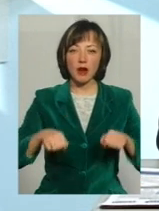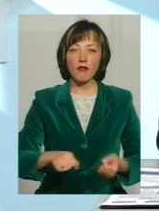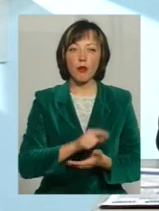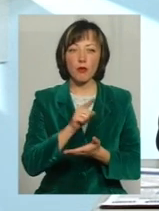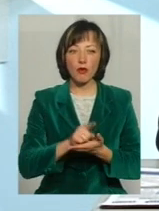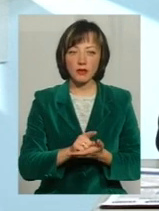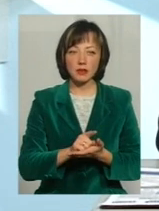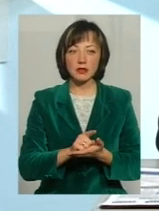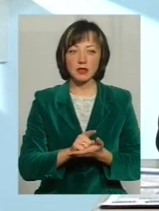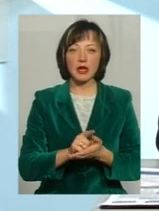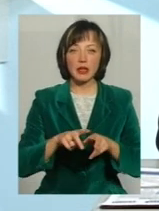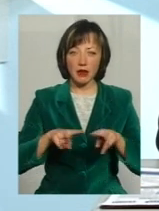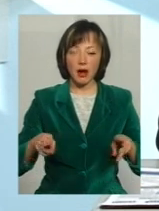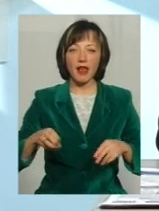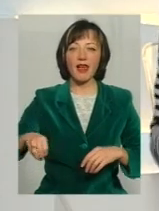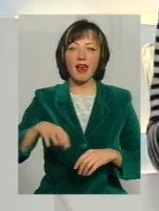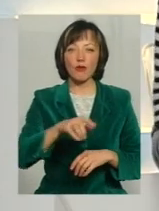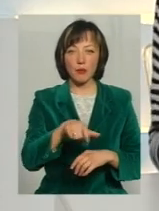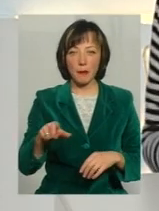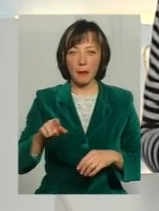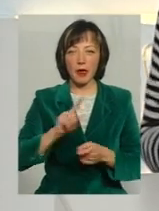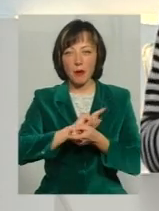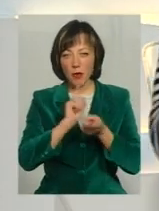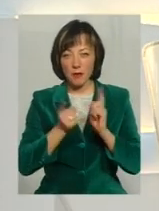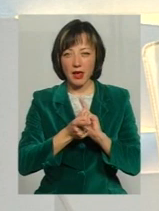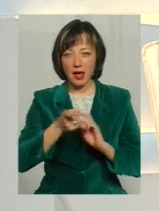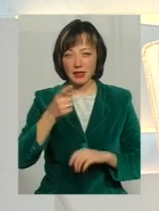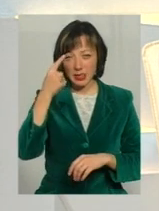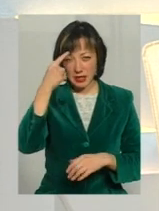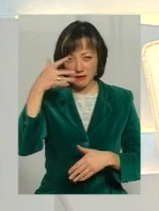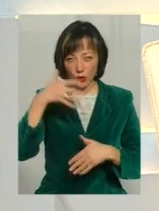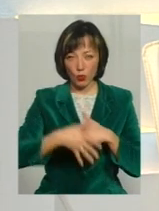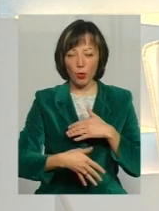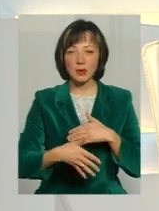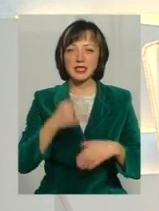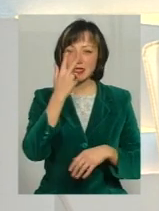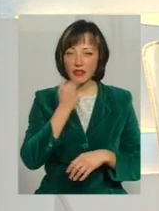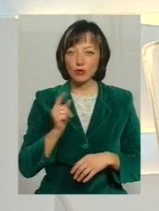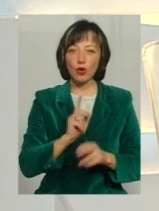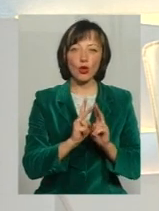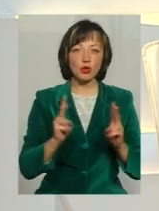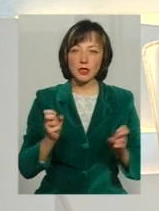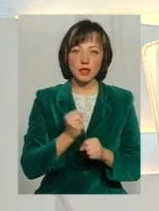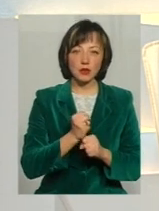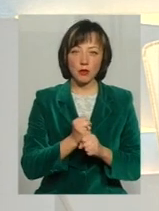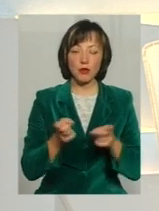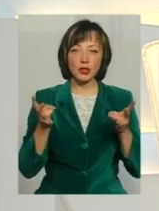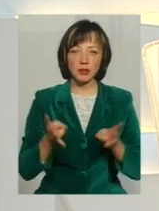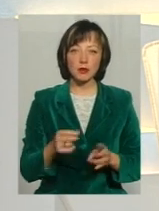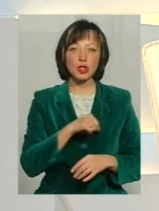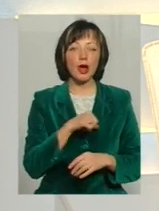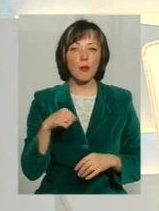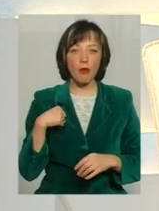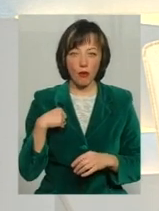'язки, як це дійсно навіть європейці Тобто перевернути свідомість, звикнути до того, що хтось не зробить Потрібно